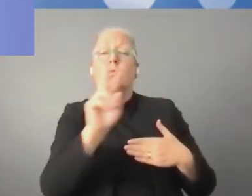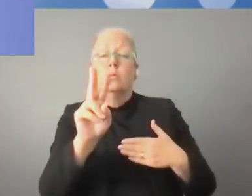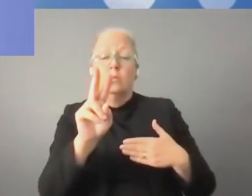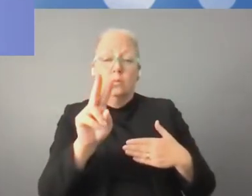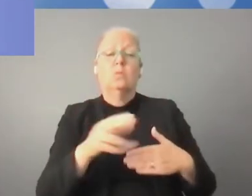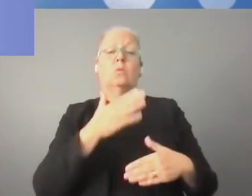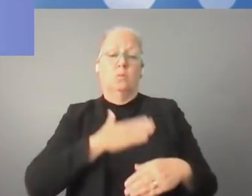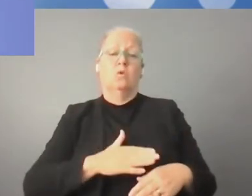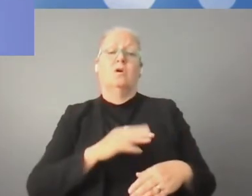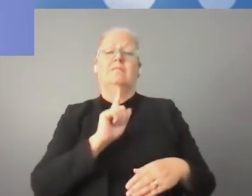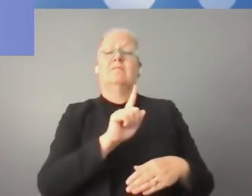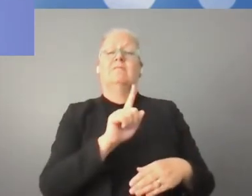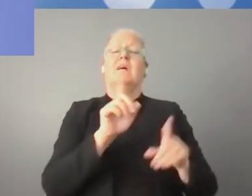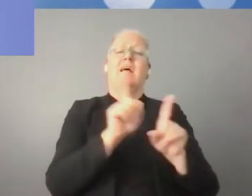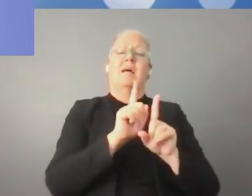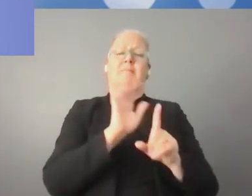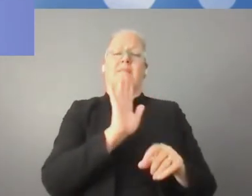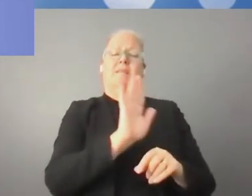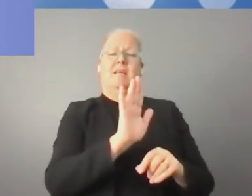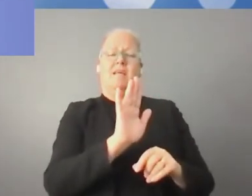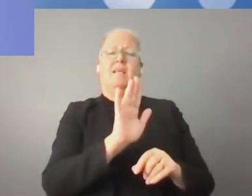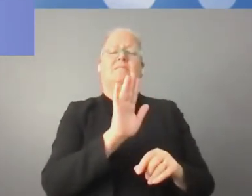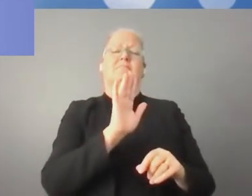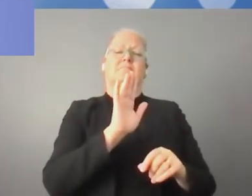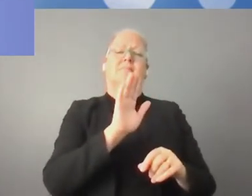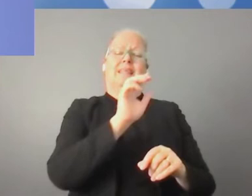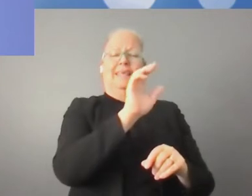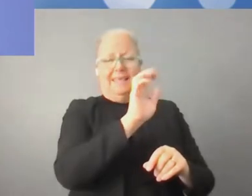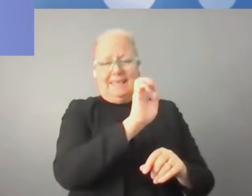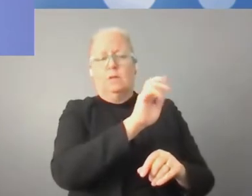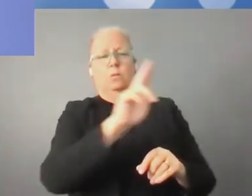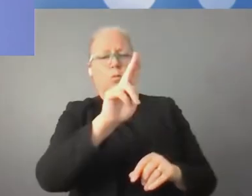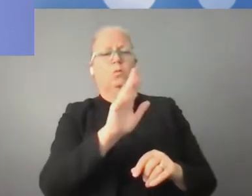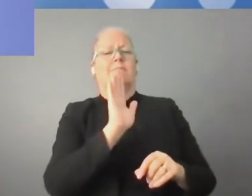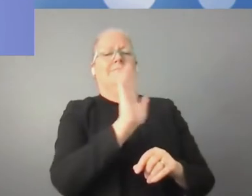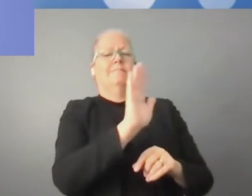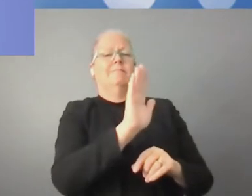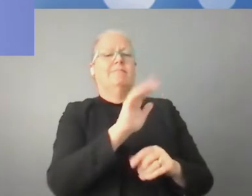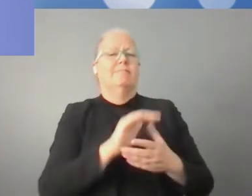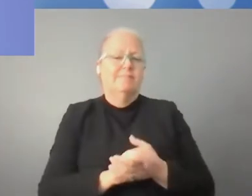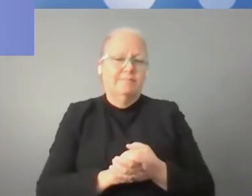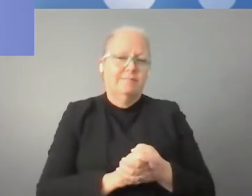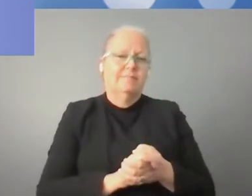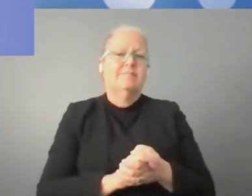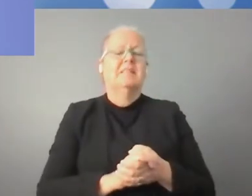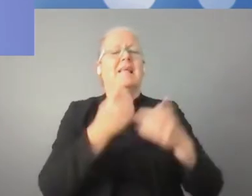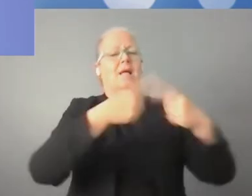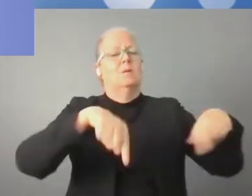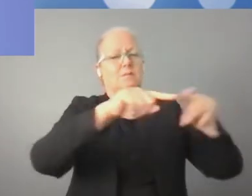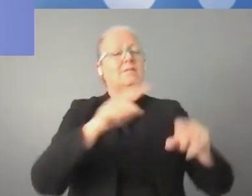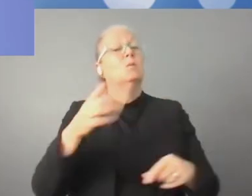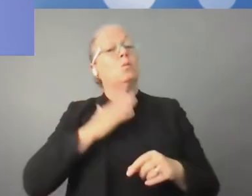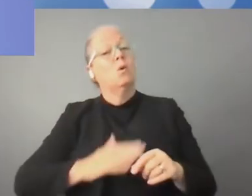dużymi graczami. Mamy nadzieję, że odpowiednie przepisy w tym zakresie będą przyjmowane stopniowo,